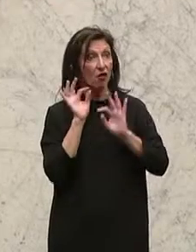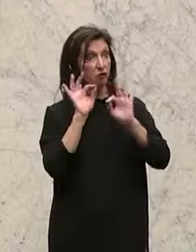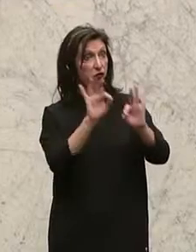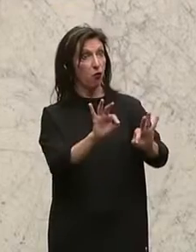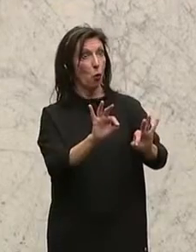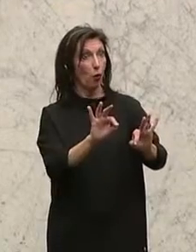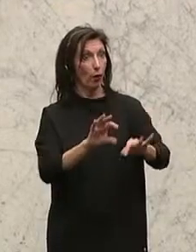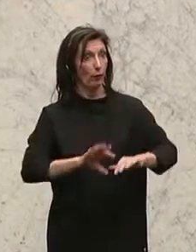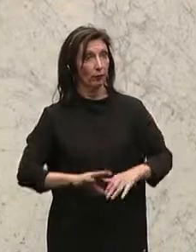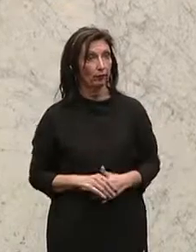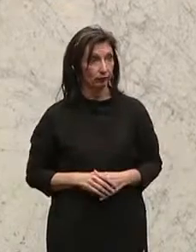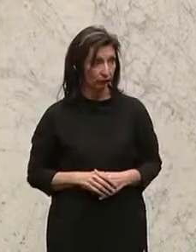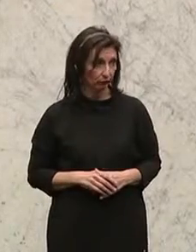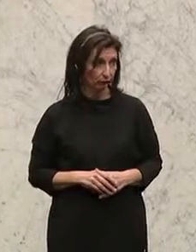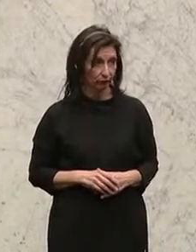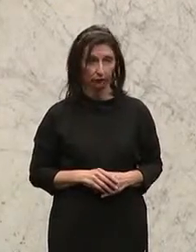Abbehinderungsantrag aus?